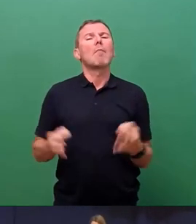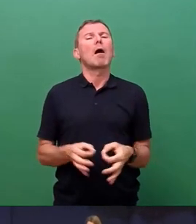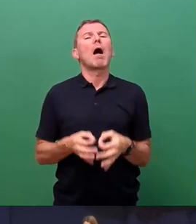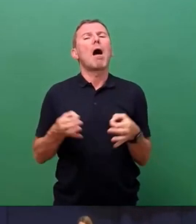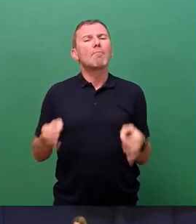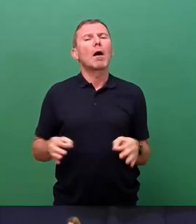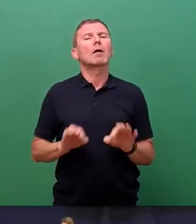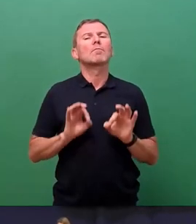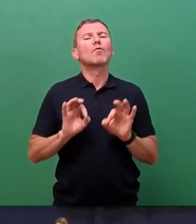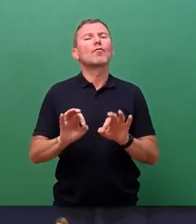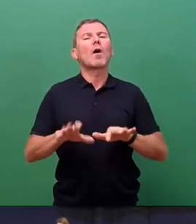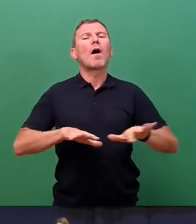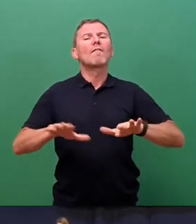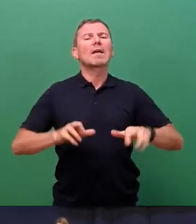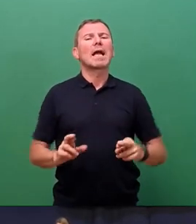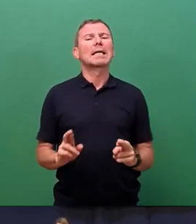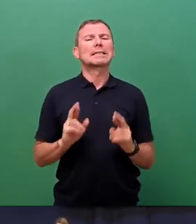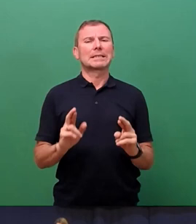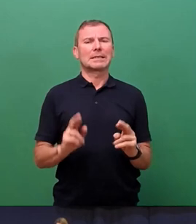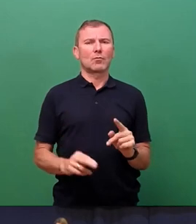brauchen.